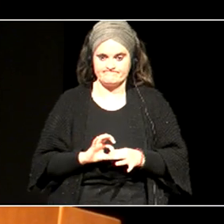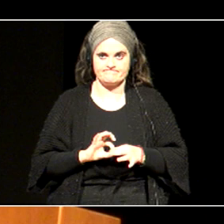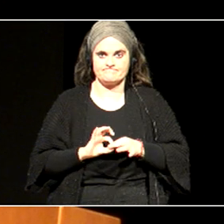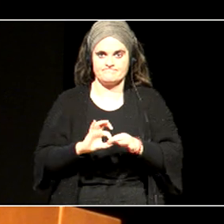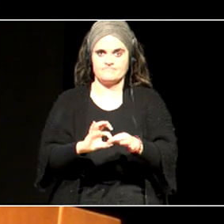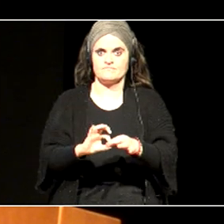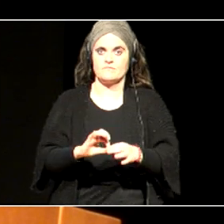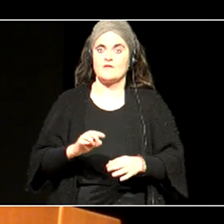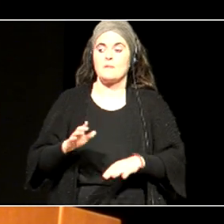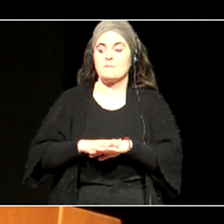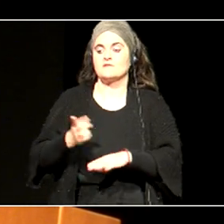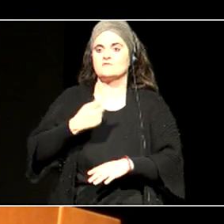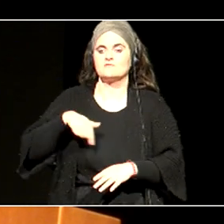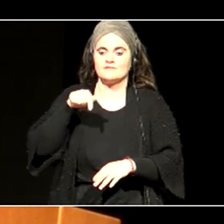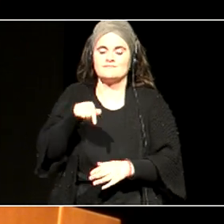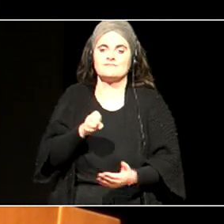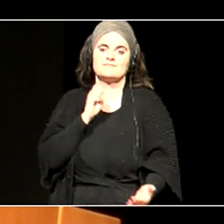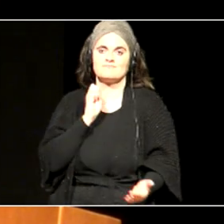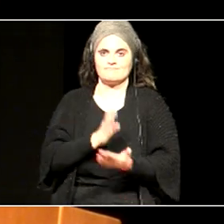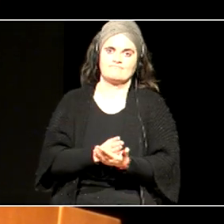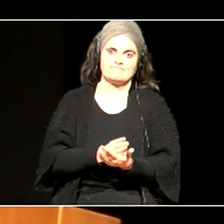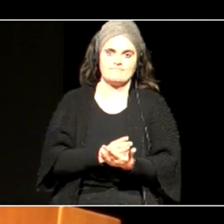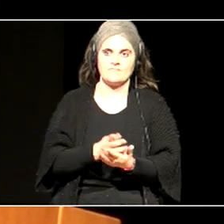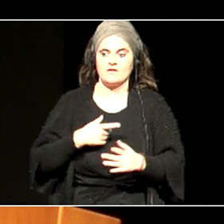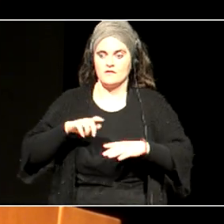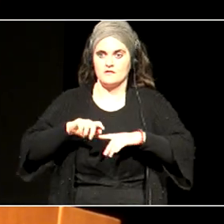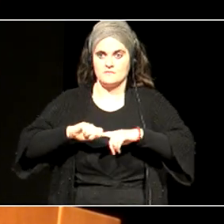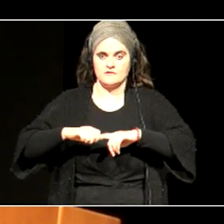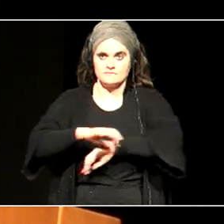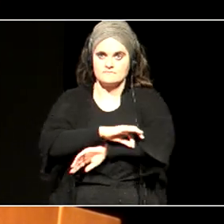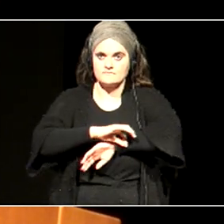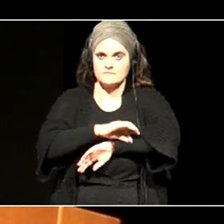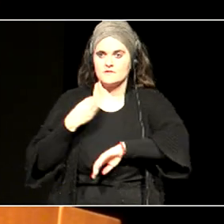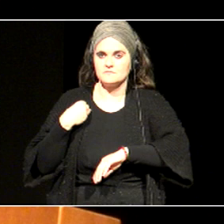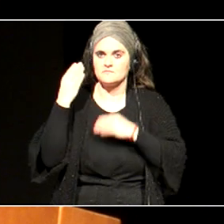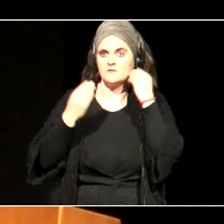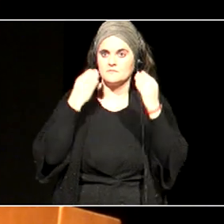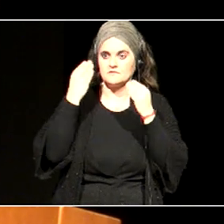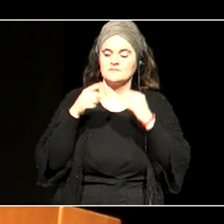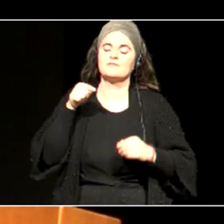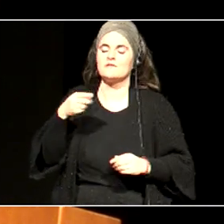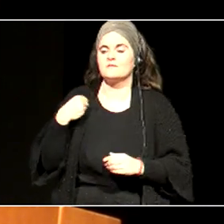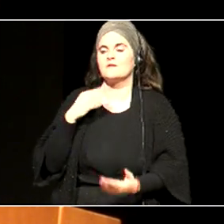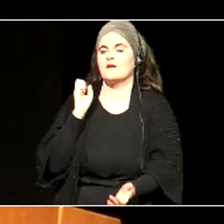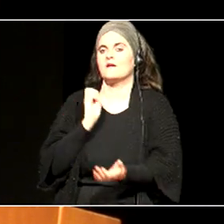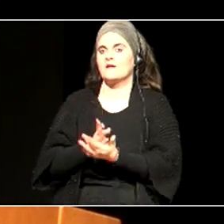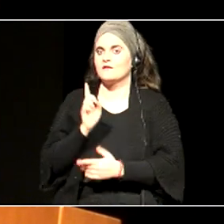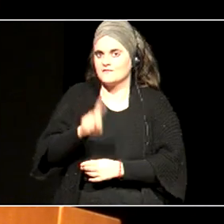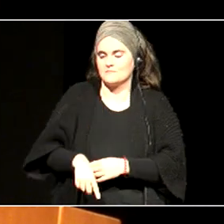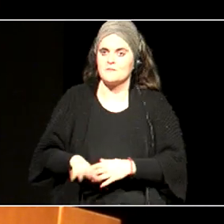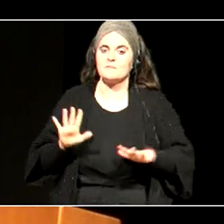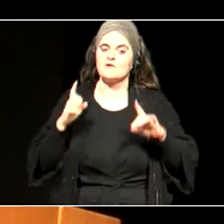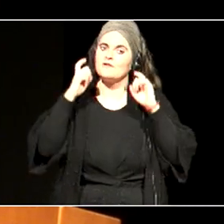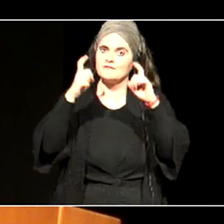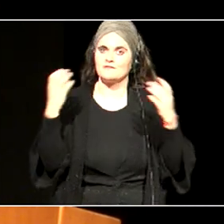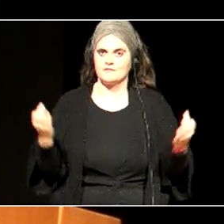guretzako hori erronka bat da, eta materialak diseinatzeko orduan, guretzako ere hori erronka bat izango da, baina zaiatu